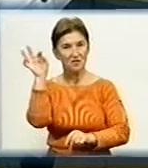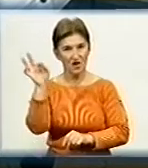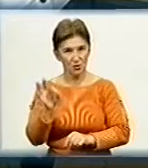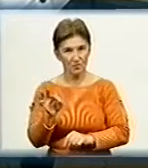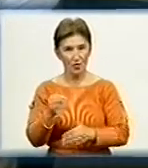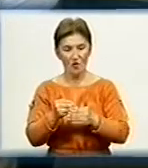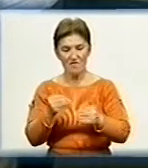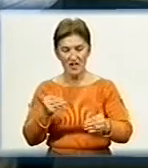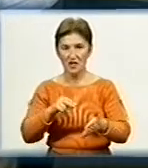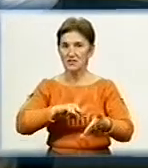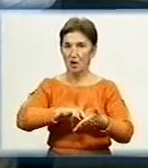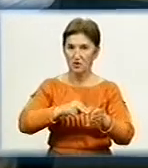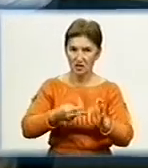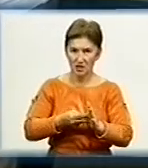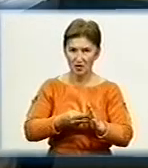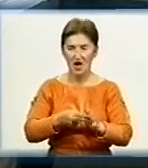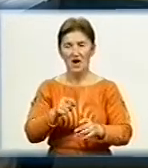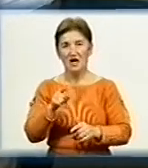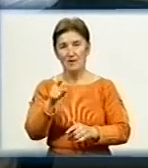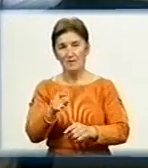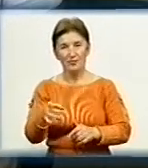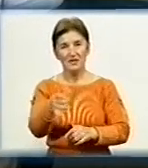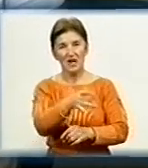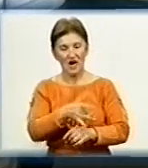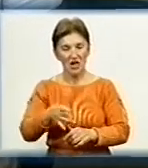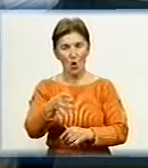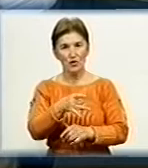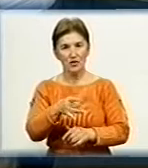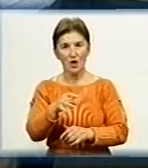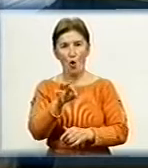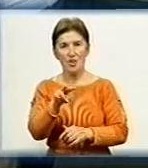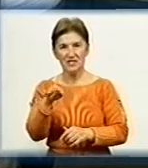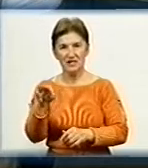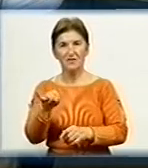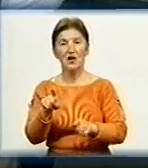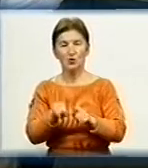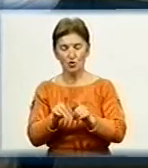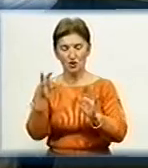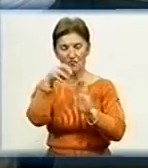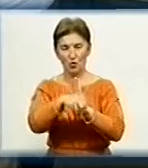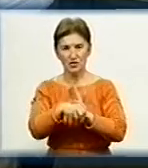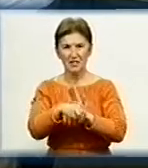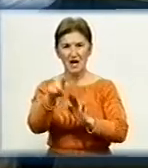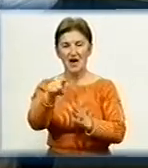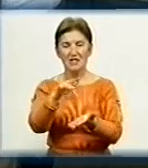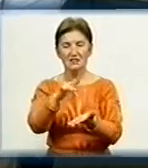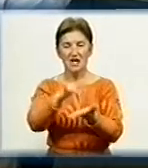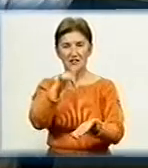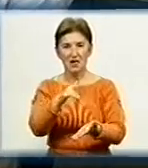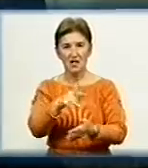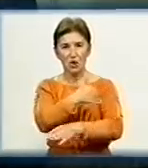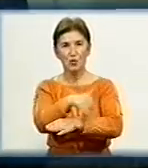запланованого. Район Олексіївка теж входить, але першочергово ми асфальтуємо ті центральні вулиці, де найбільша